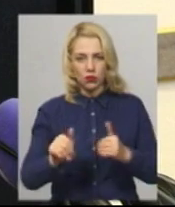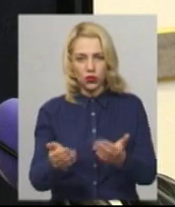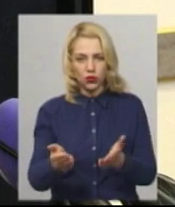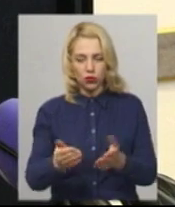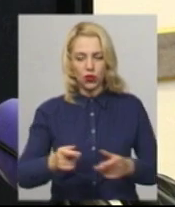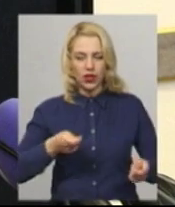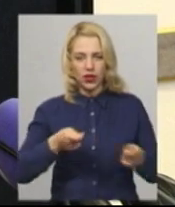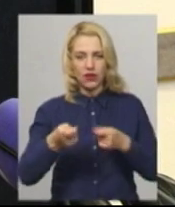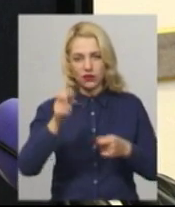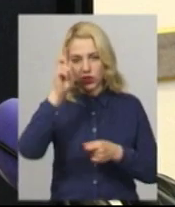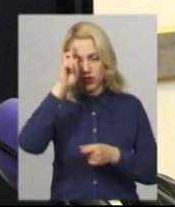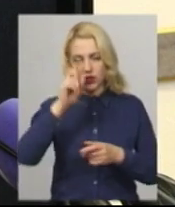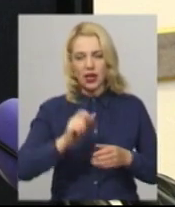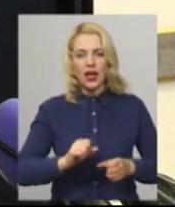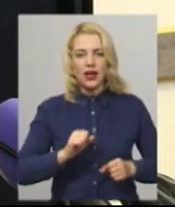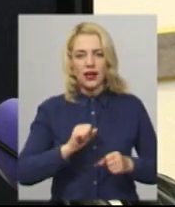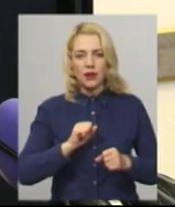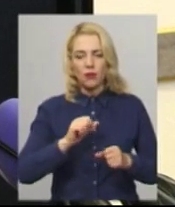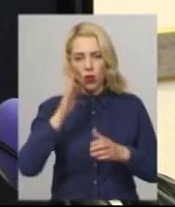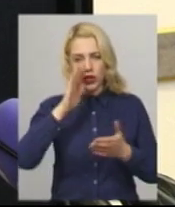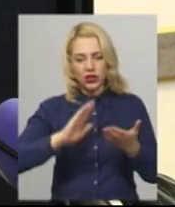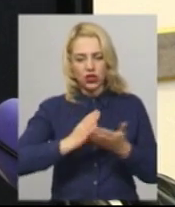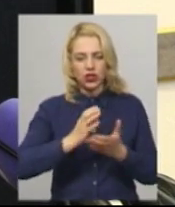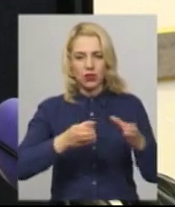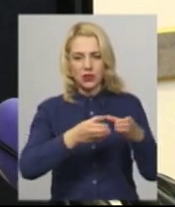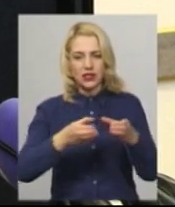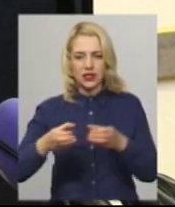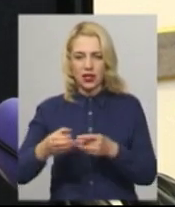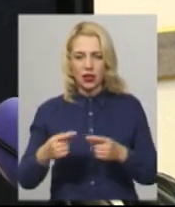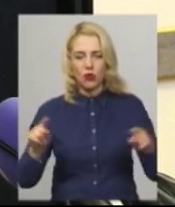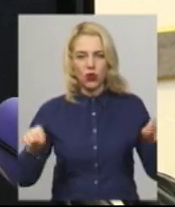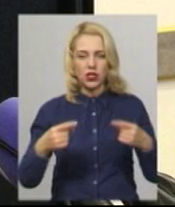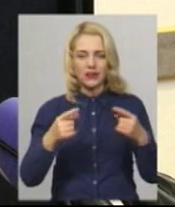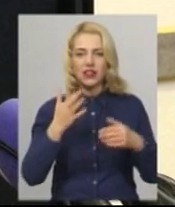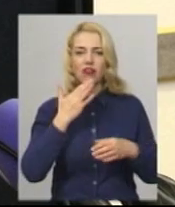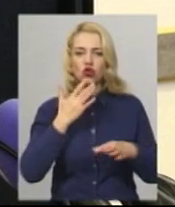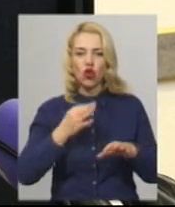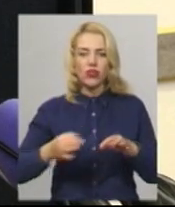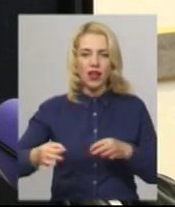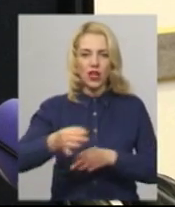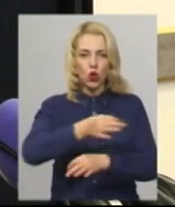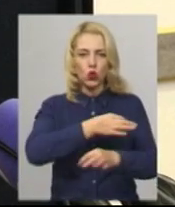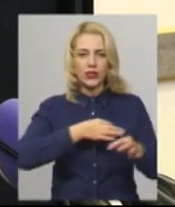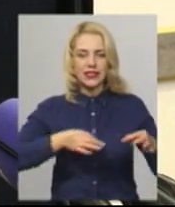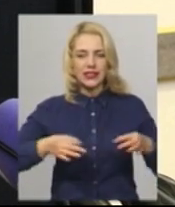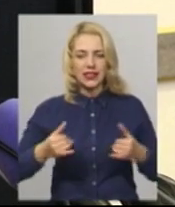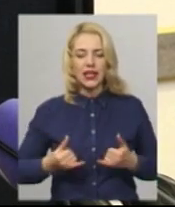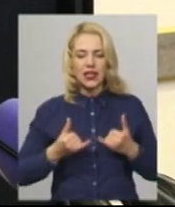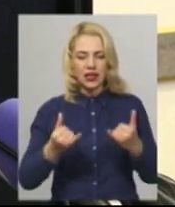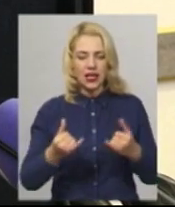керівництву держави і провідним політичним силам організувати національний круглий стіл для напрацювання спільної